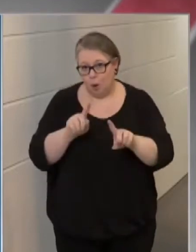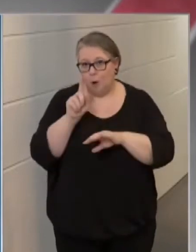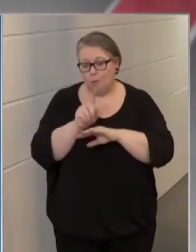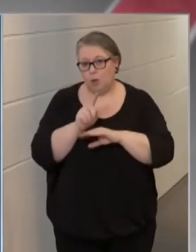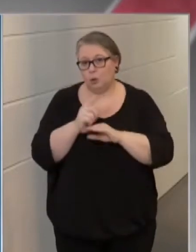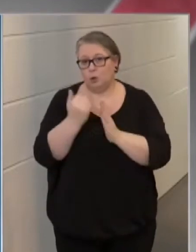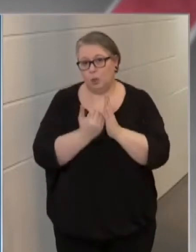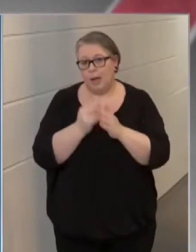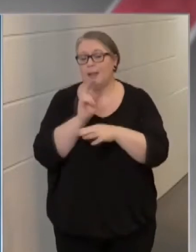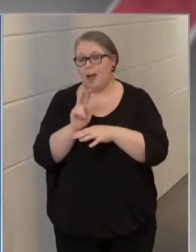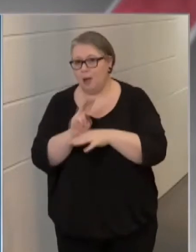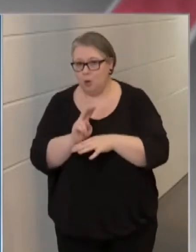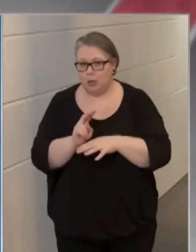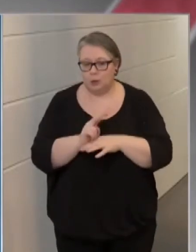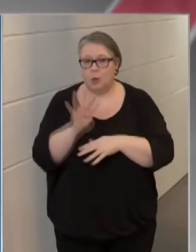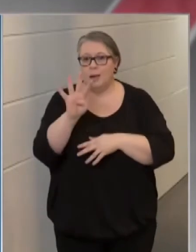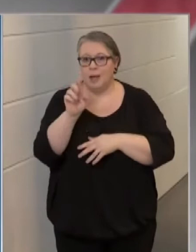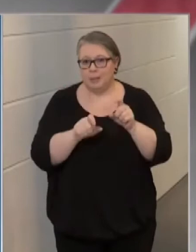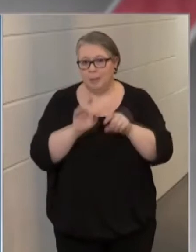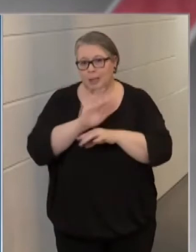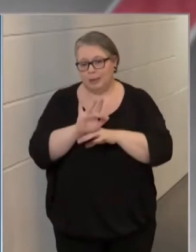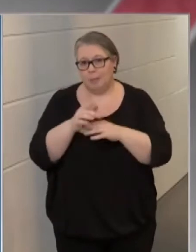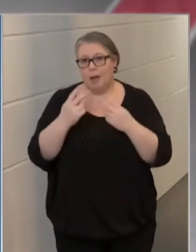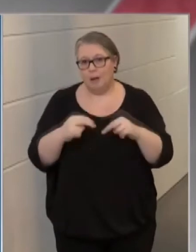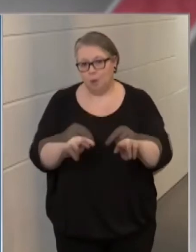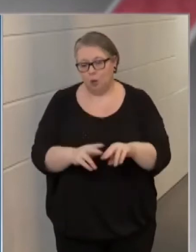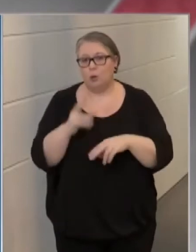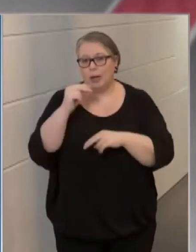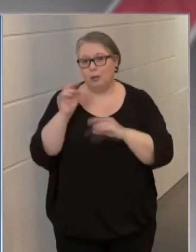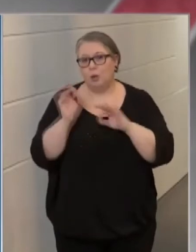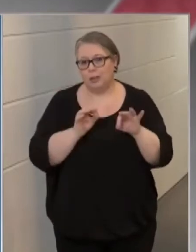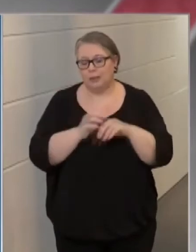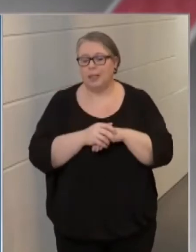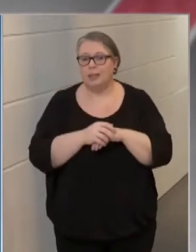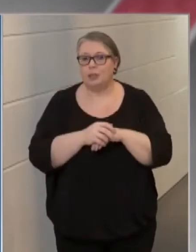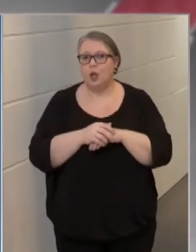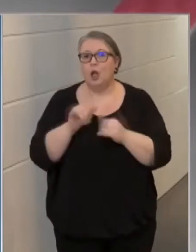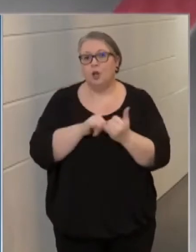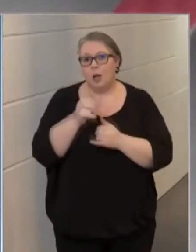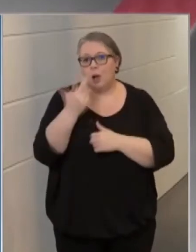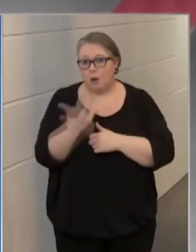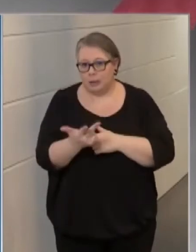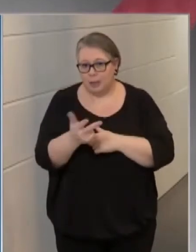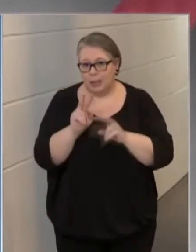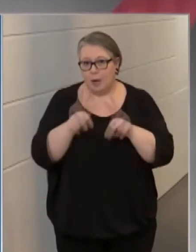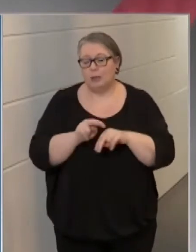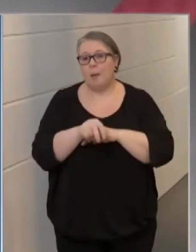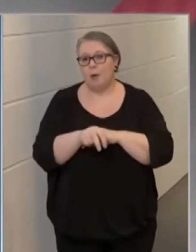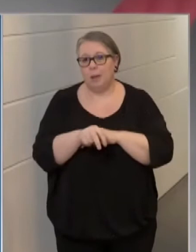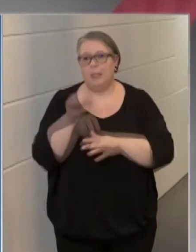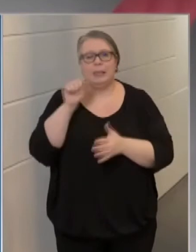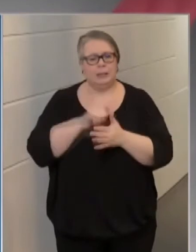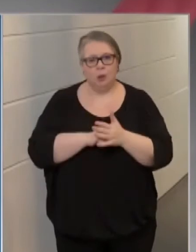szabályokat is ellenőriztünk. Négy személlyel szemben folytattunk rendőri intézkedést, így a január 30-án hatálybalikett